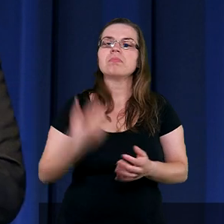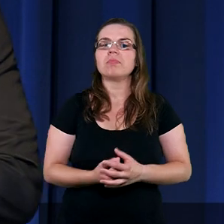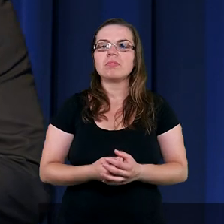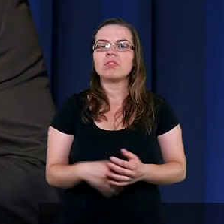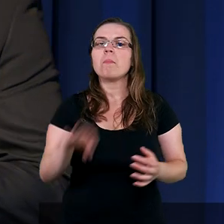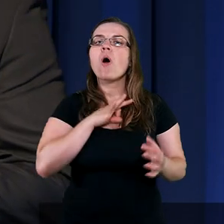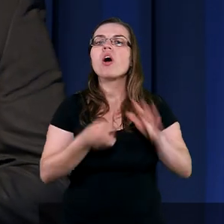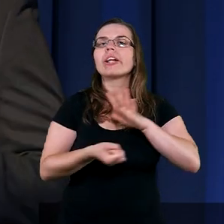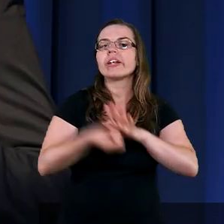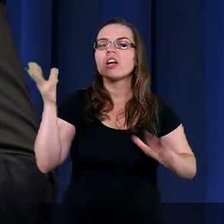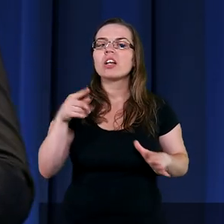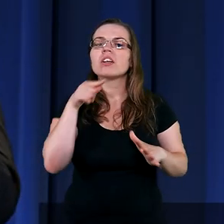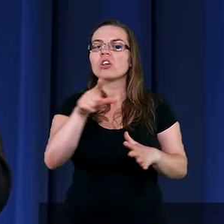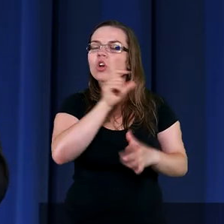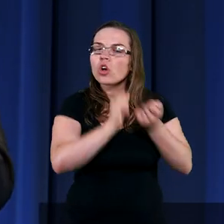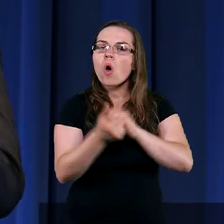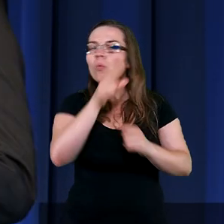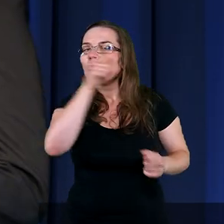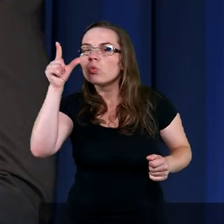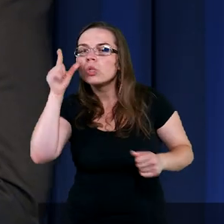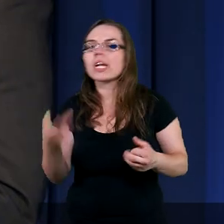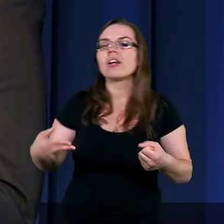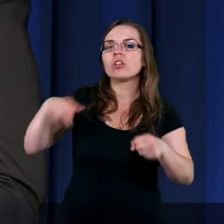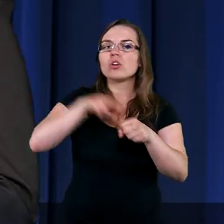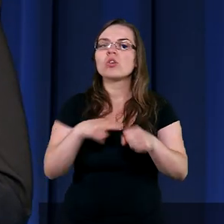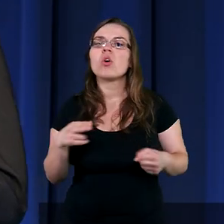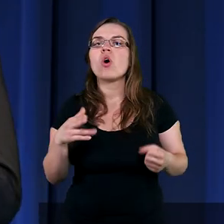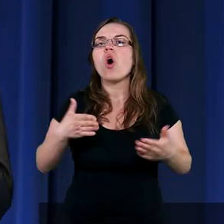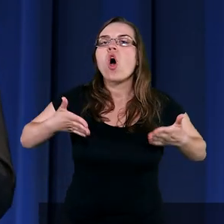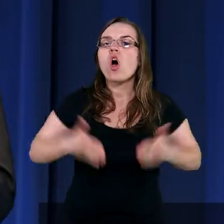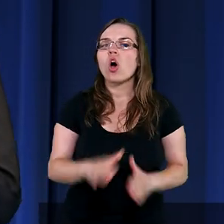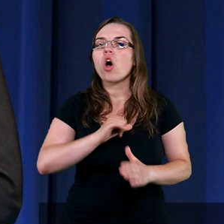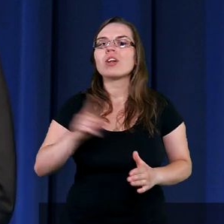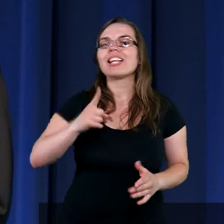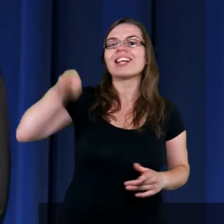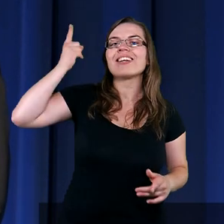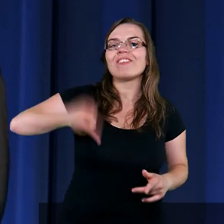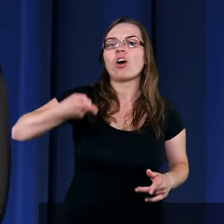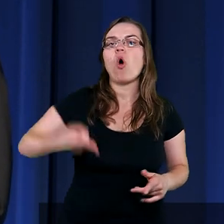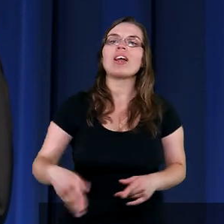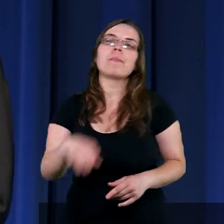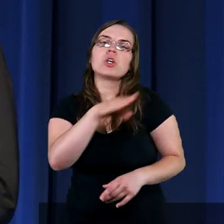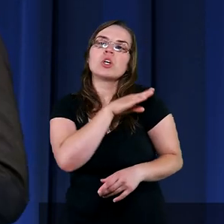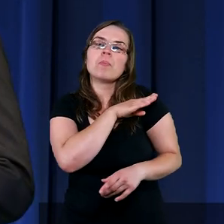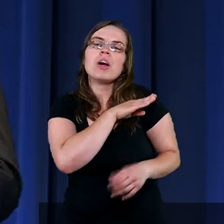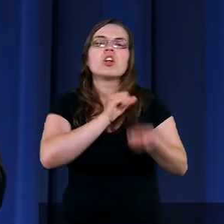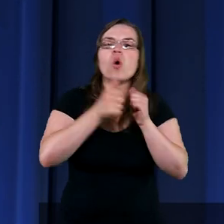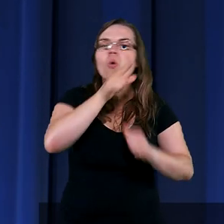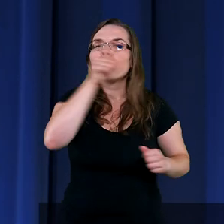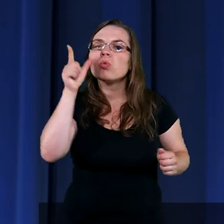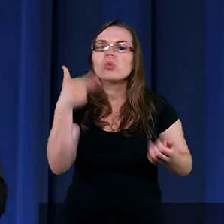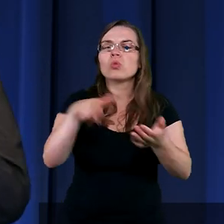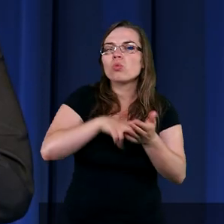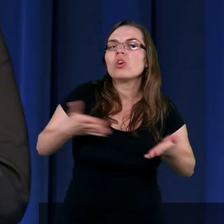Moi drodzy, są ludzie, którzy rodzą się z wyrokiem śmierci. Są ludzie, którzy